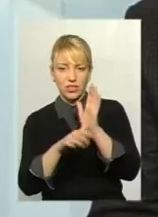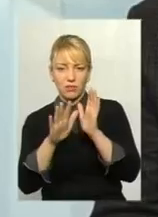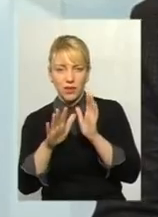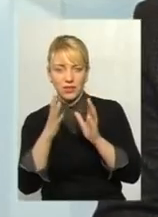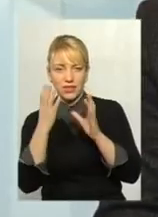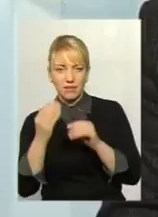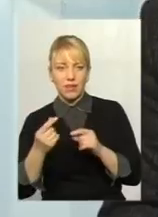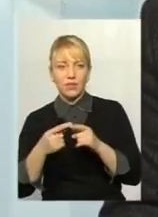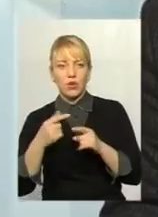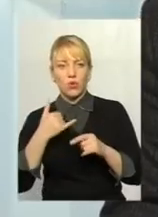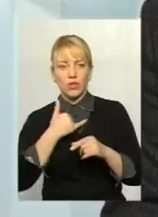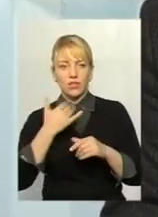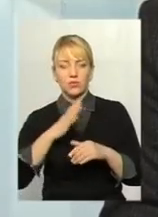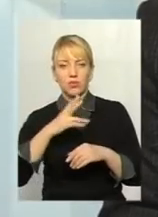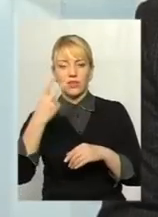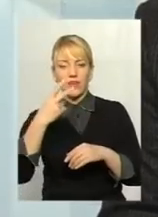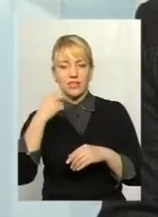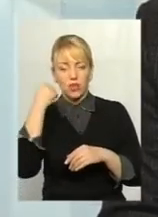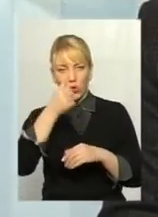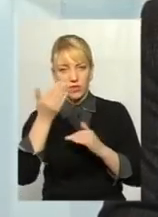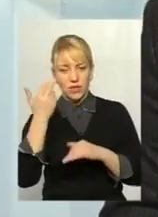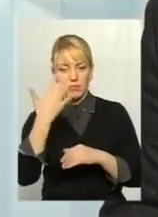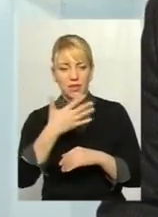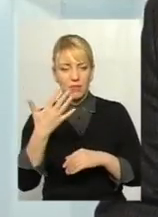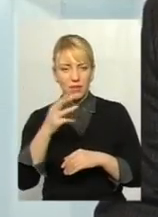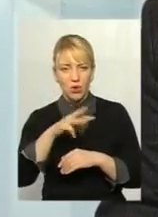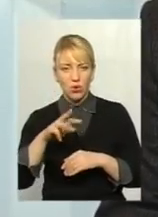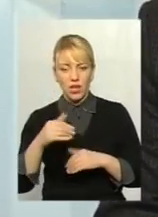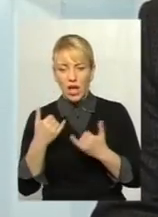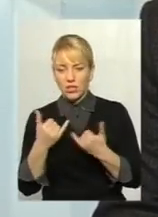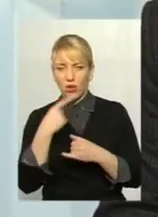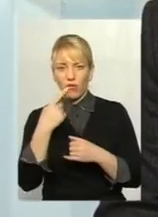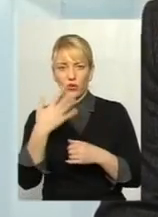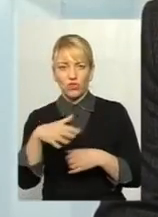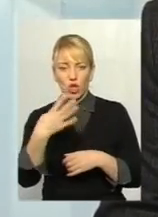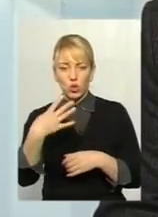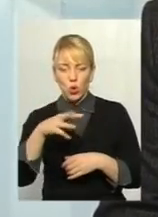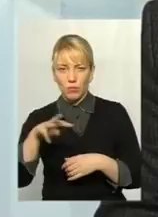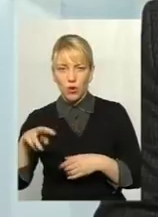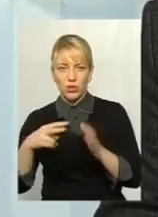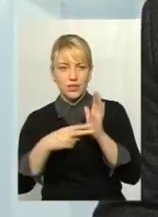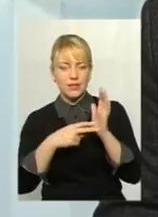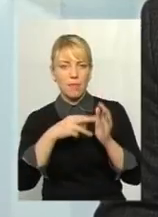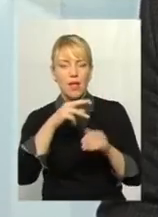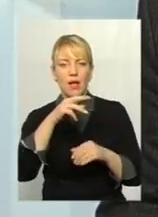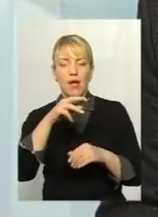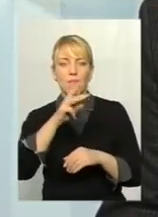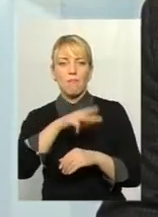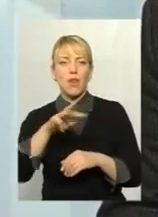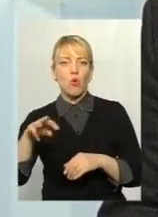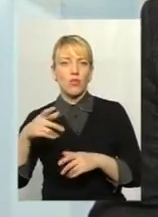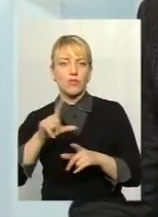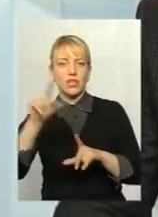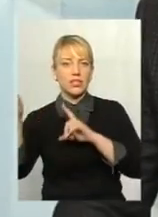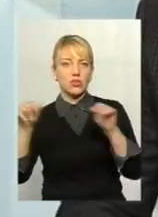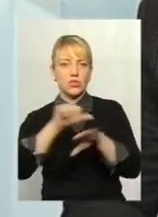В нас було 20 років 52 мільйона, сьогодні ми маємо, кажуть, що 40, ніто не порахував, з них 7 мільйонів вже по світах їздять. Тому задача, напевно,